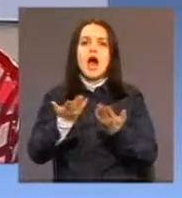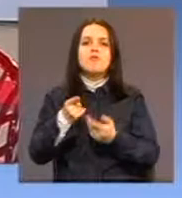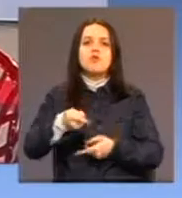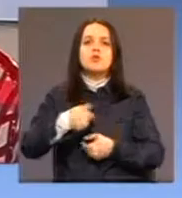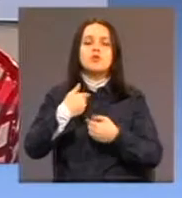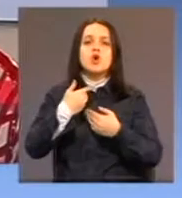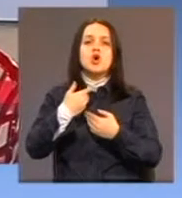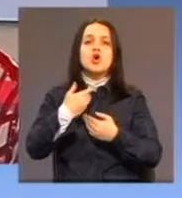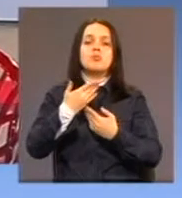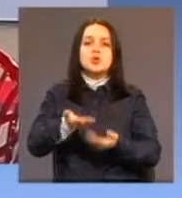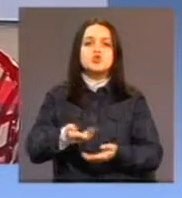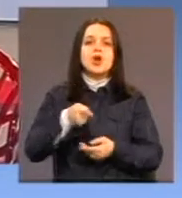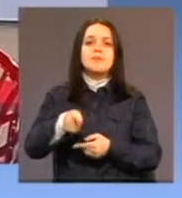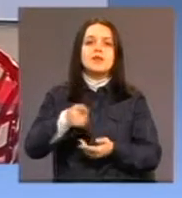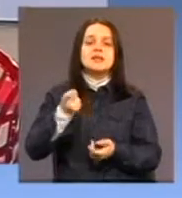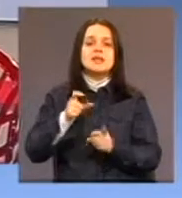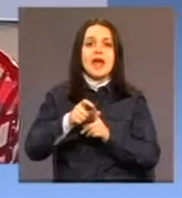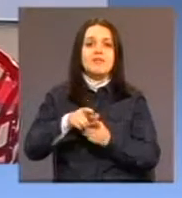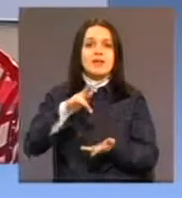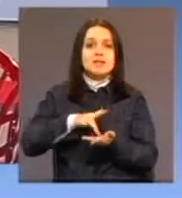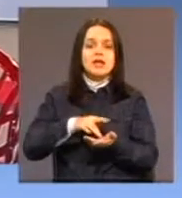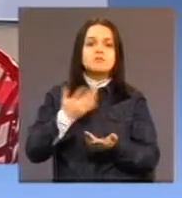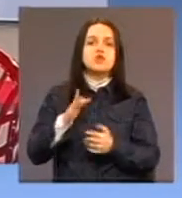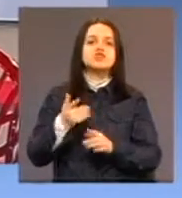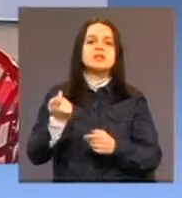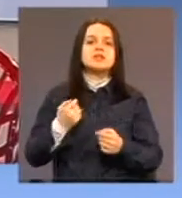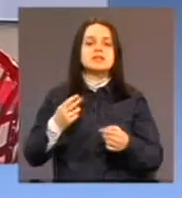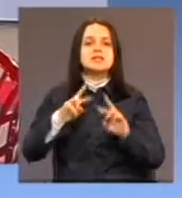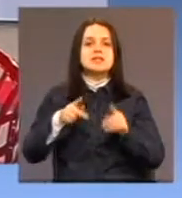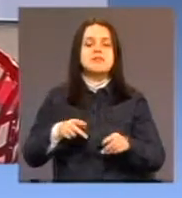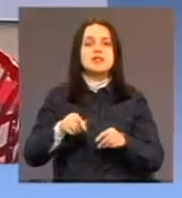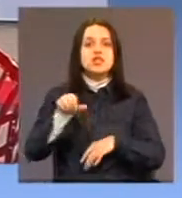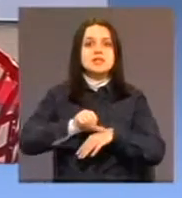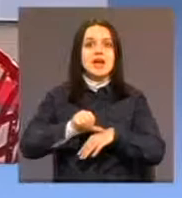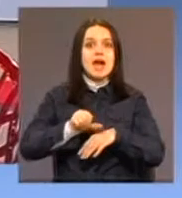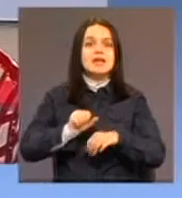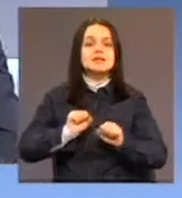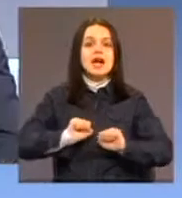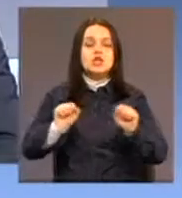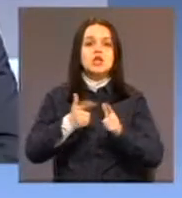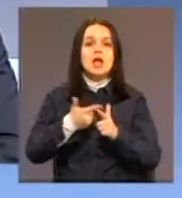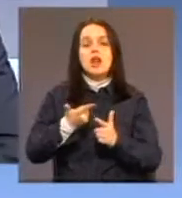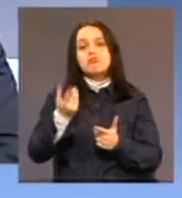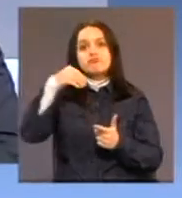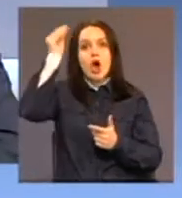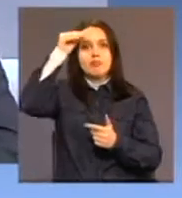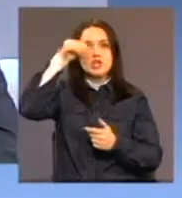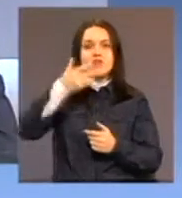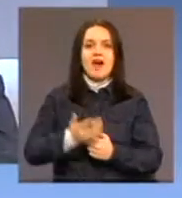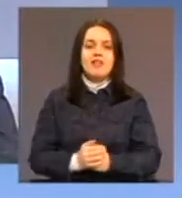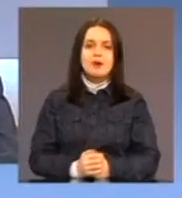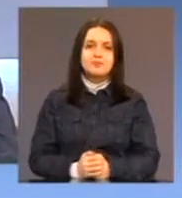žive, možda u okviru zdravstvenog sistema, sistema socijalne zaštite ili pak obrazovanja? Gledajte,